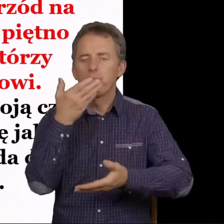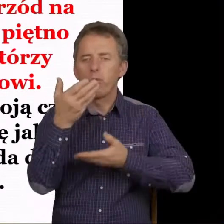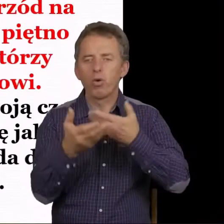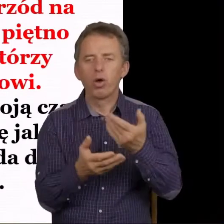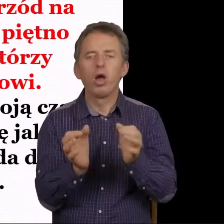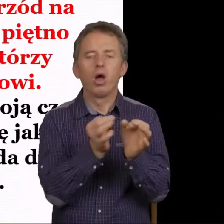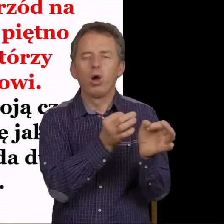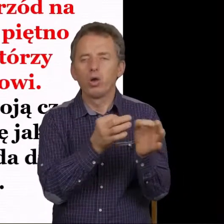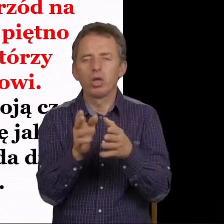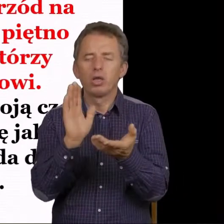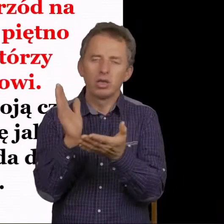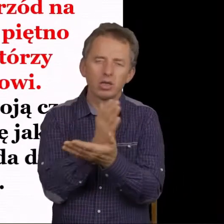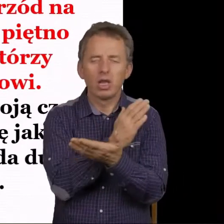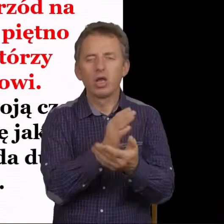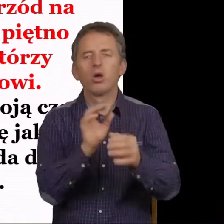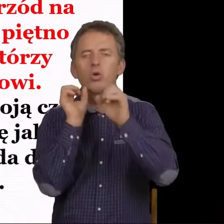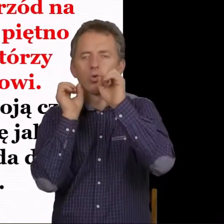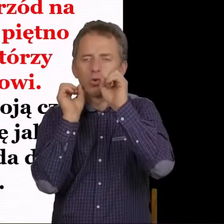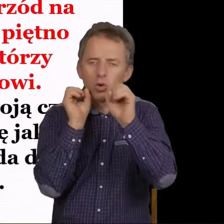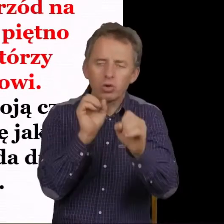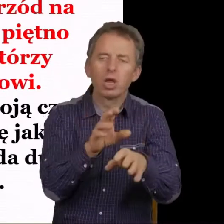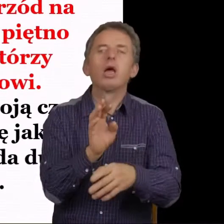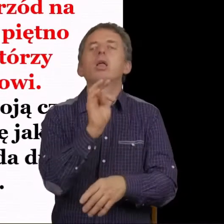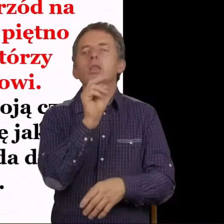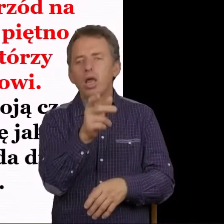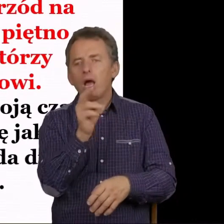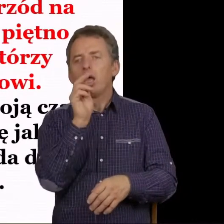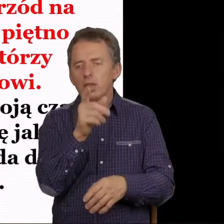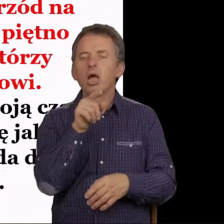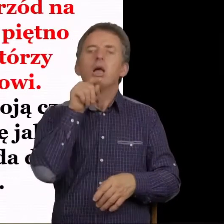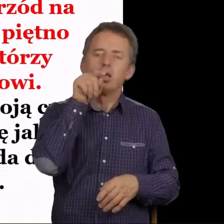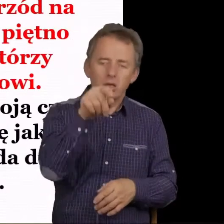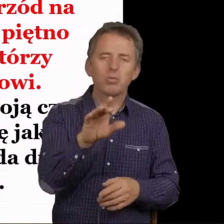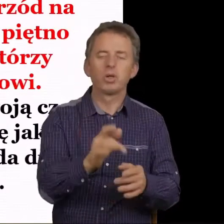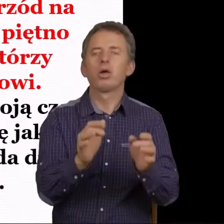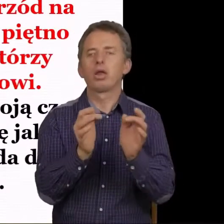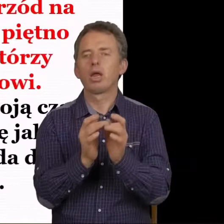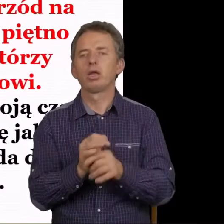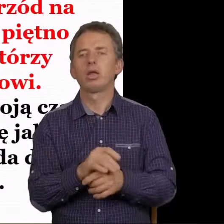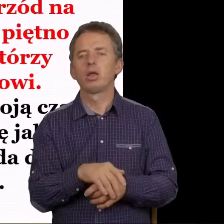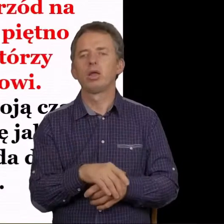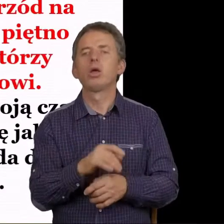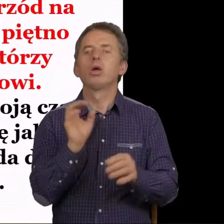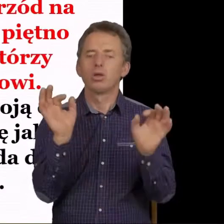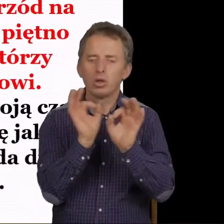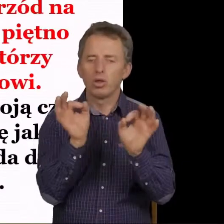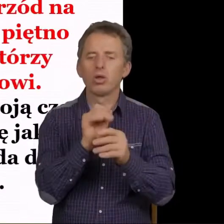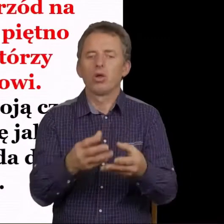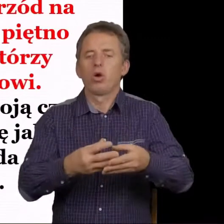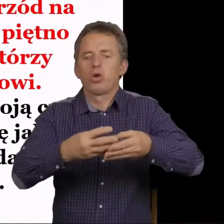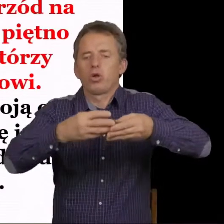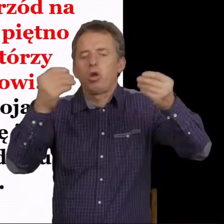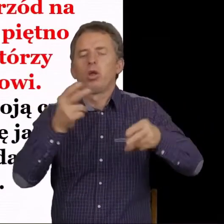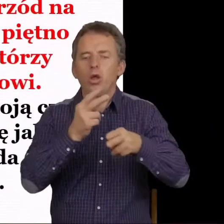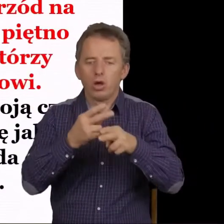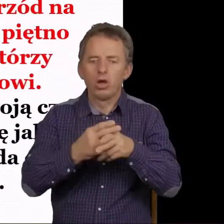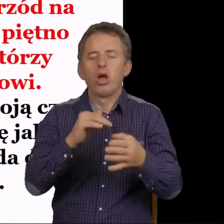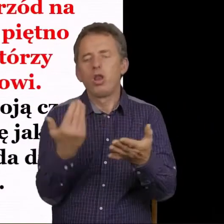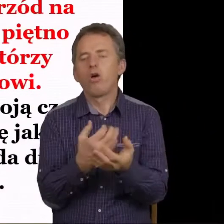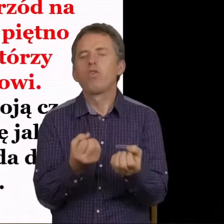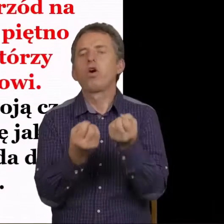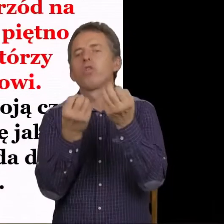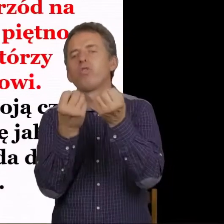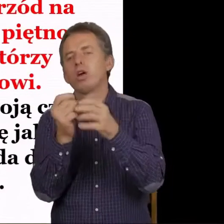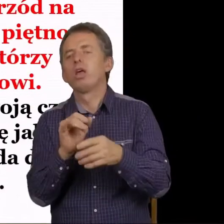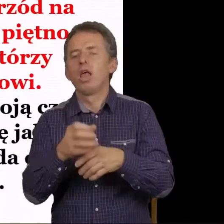od razu niektórzy się rzucają na nią i mówią, tak, tak, to będą raki. I strasznie się rozmnożą choroby nowotworowe,